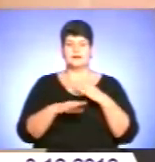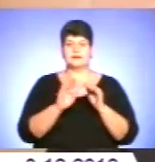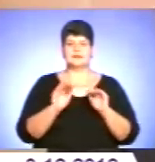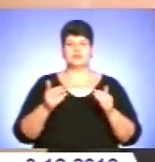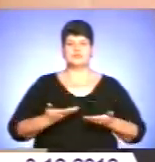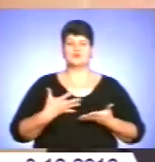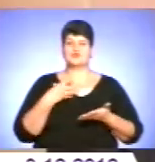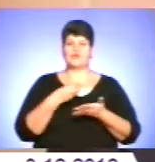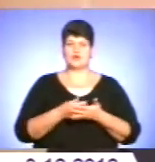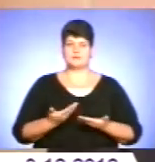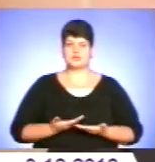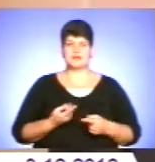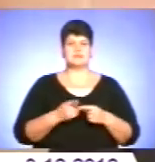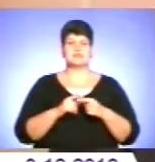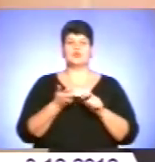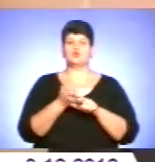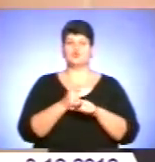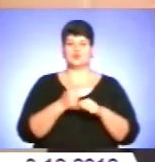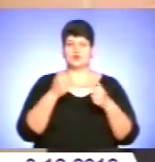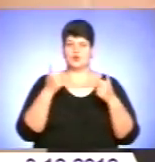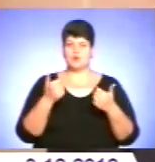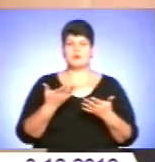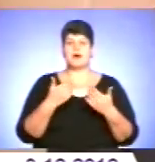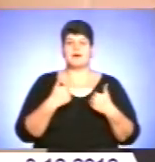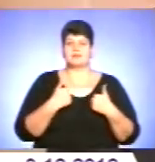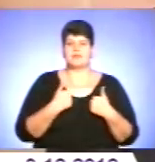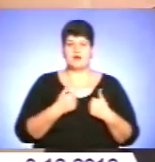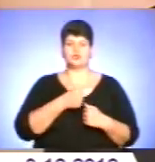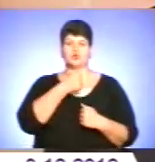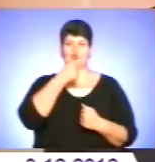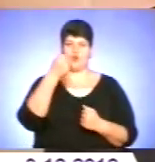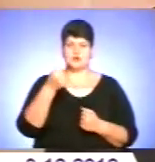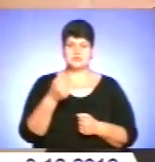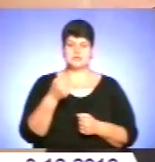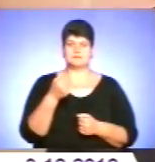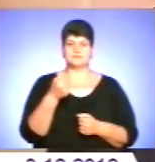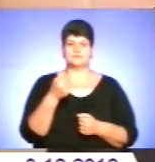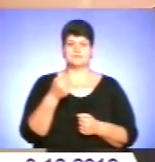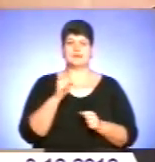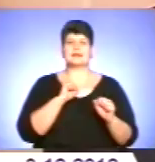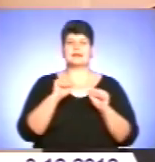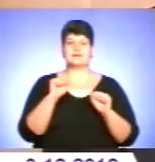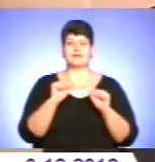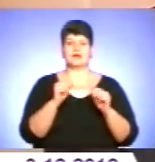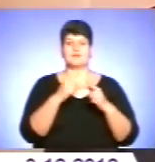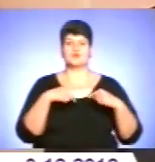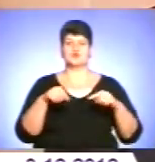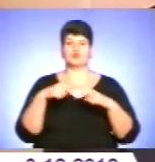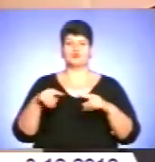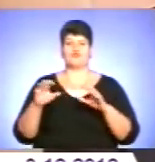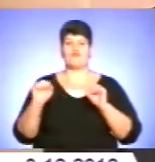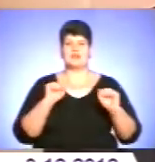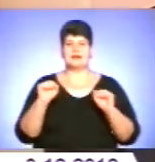своїм життям, і це дуже добре. А нам, дорослим, керівникам структур, владі,